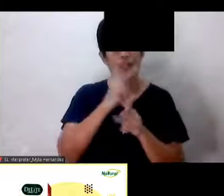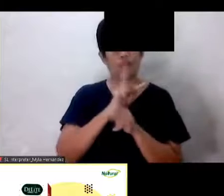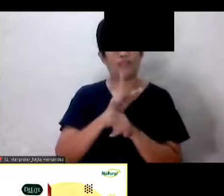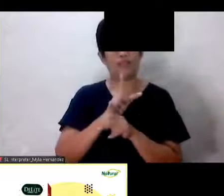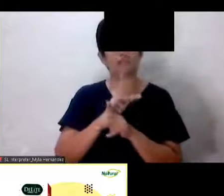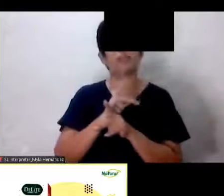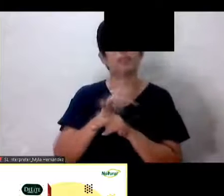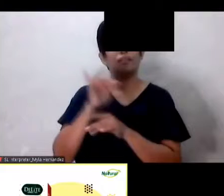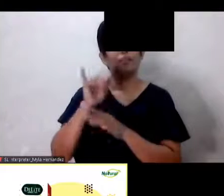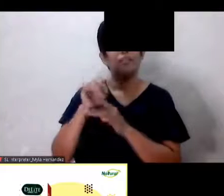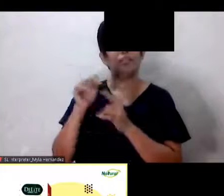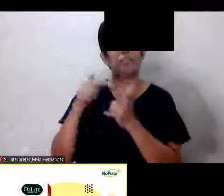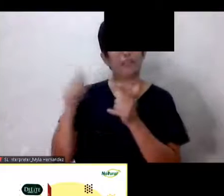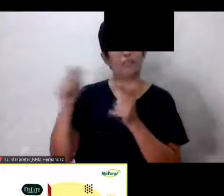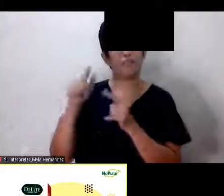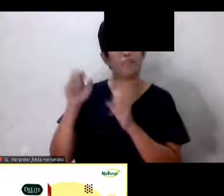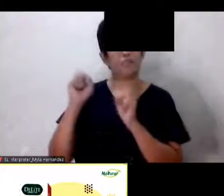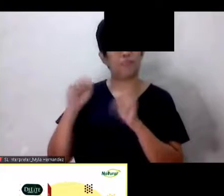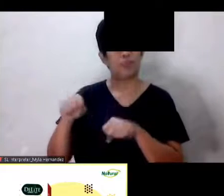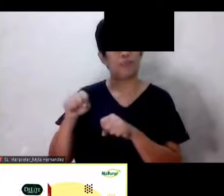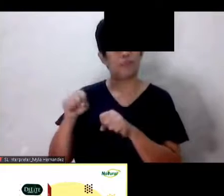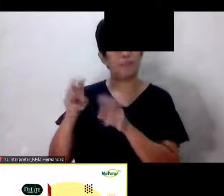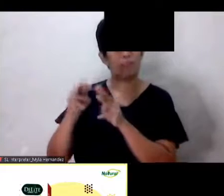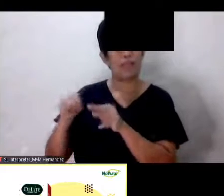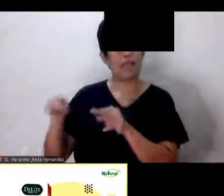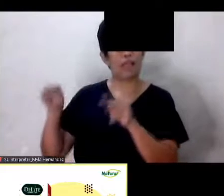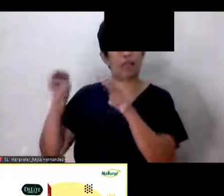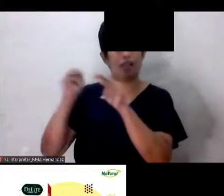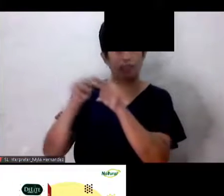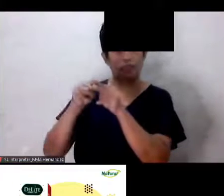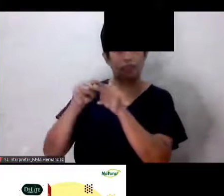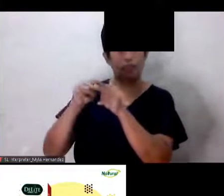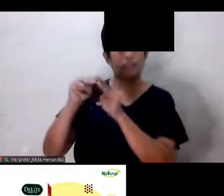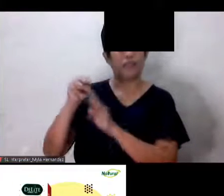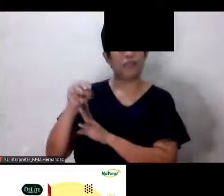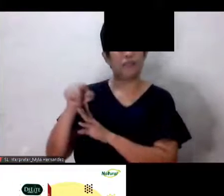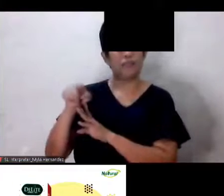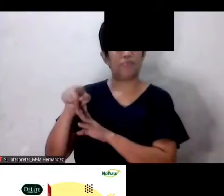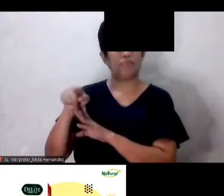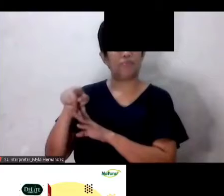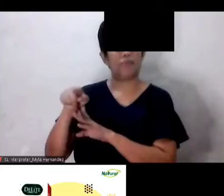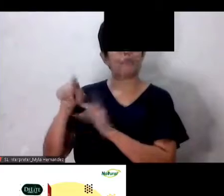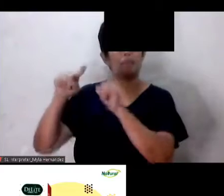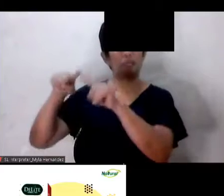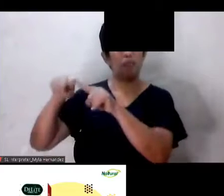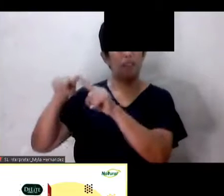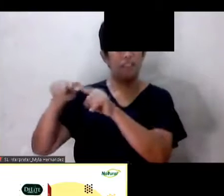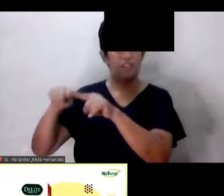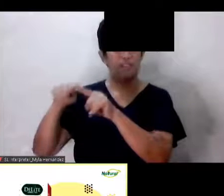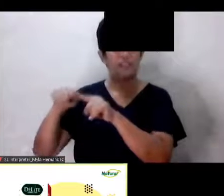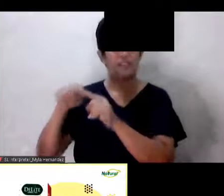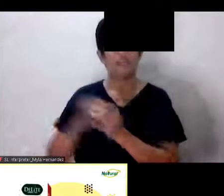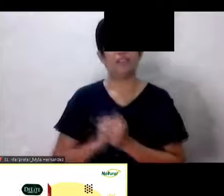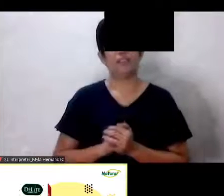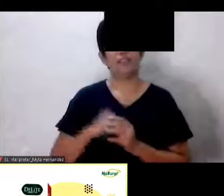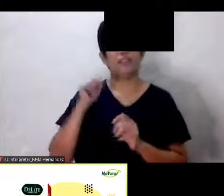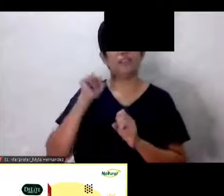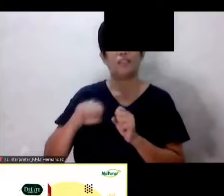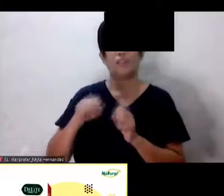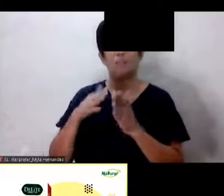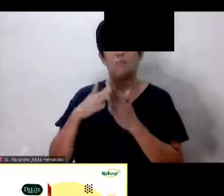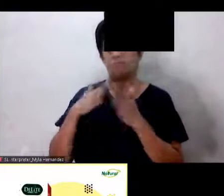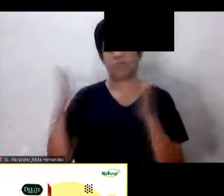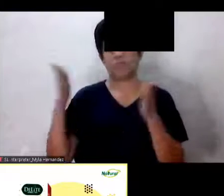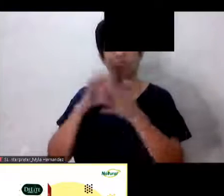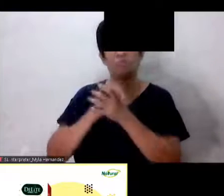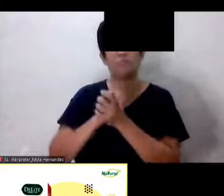general Nung tanong na Pwede ba sa maintenance Okay Kasi depende rin sa maintenance Diba So Napaka broad